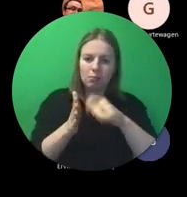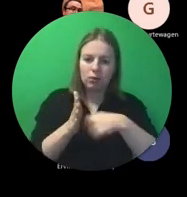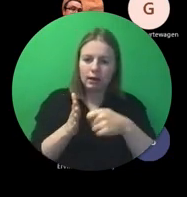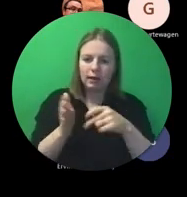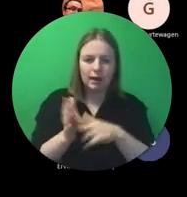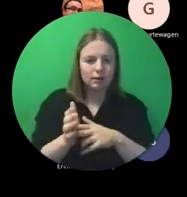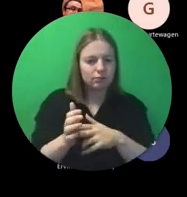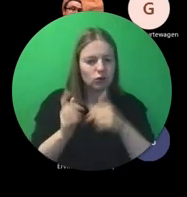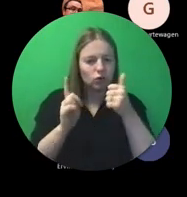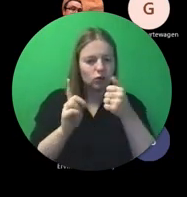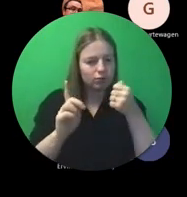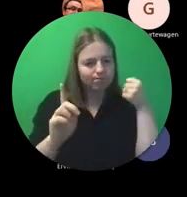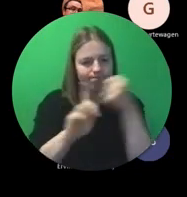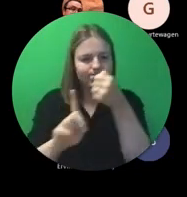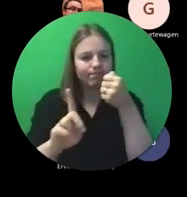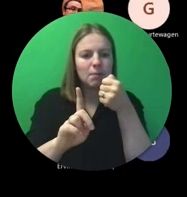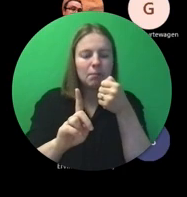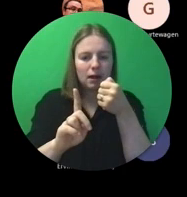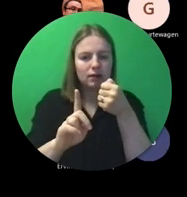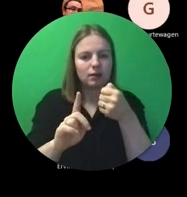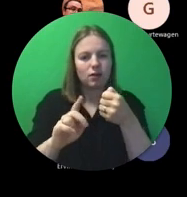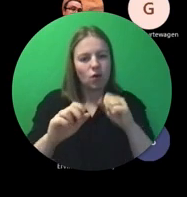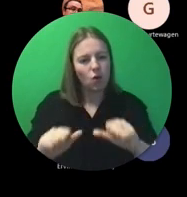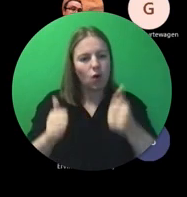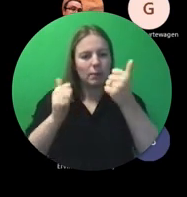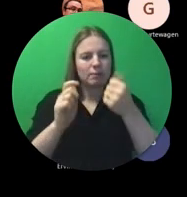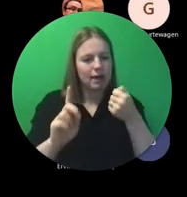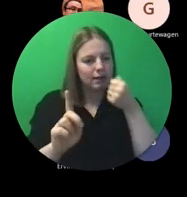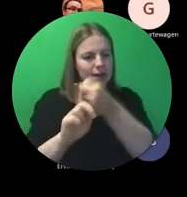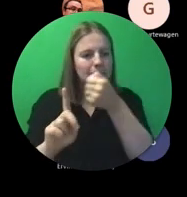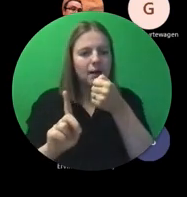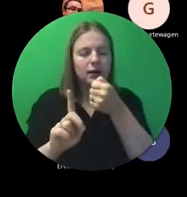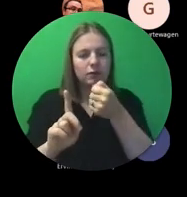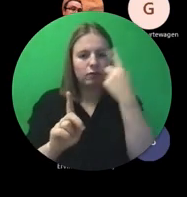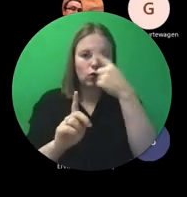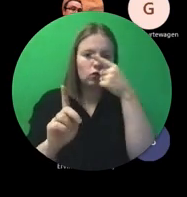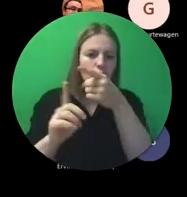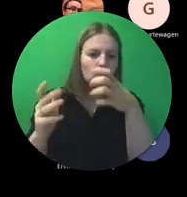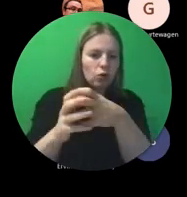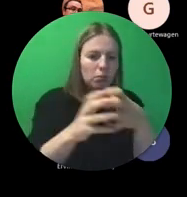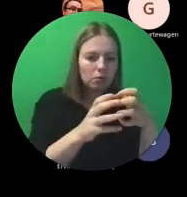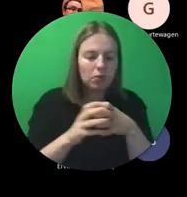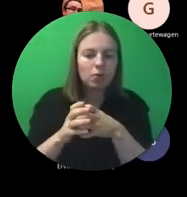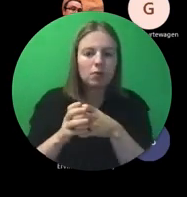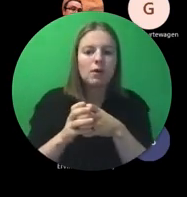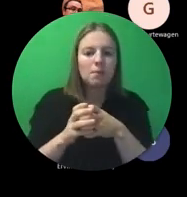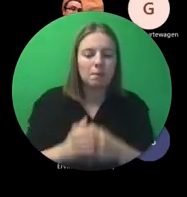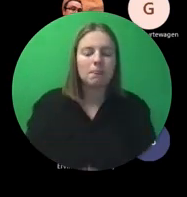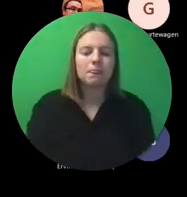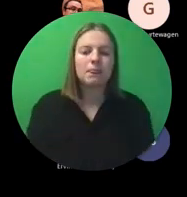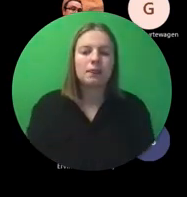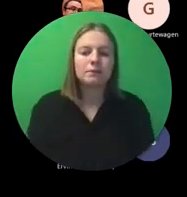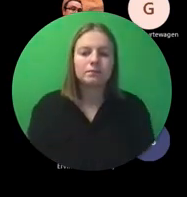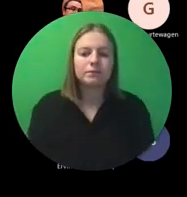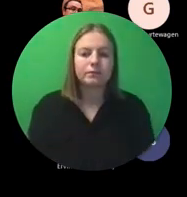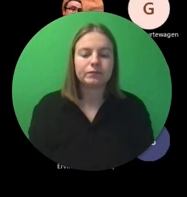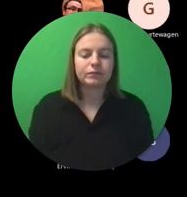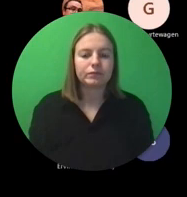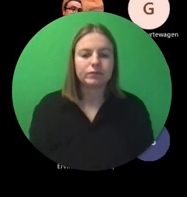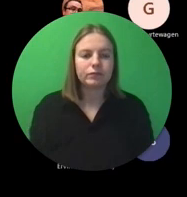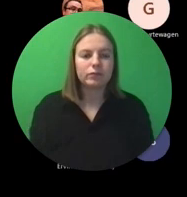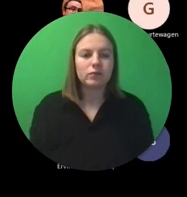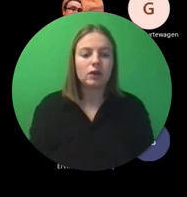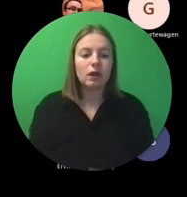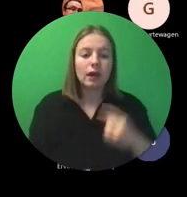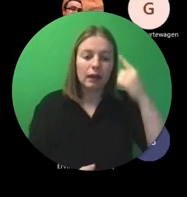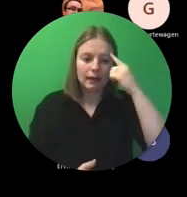maximale impact en een optimale impact realiseert richting de doelgroepen dat onze bedoeling waren dus ik ga